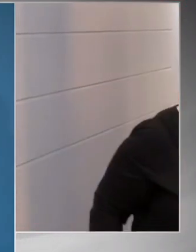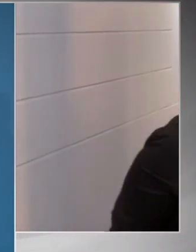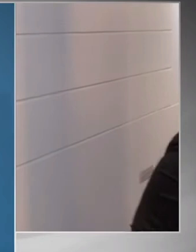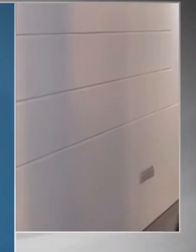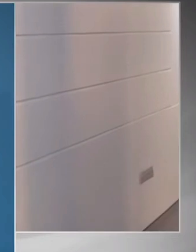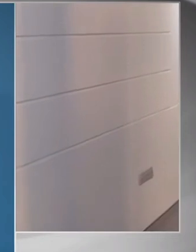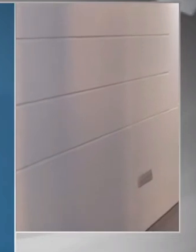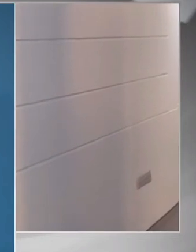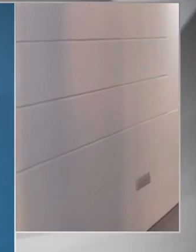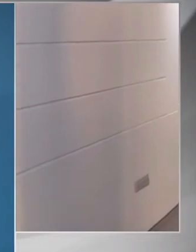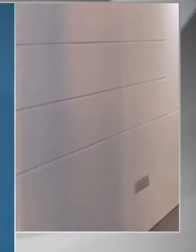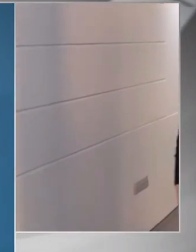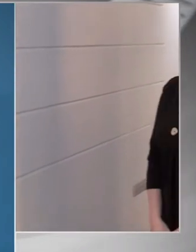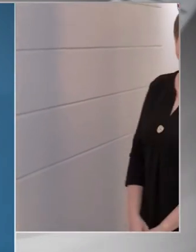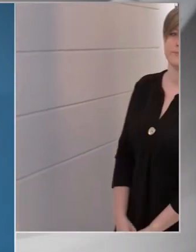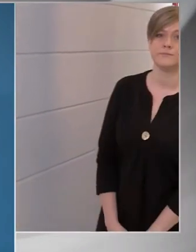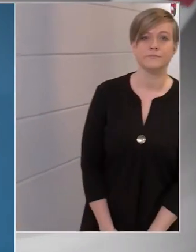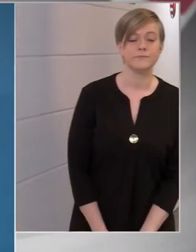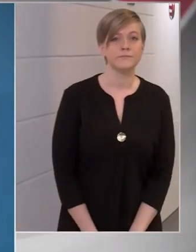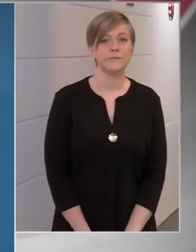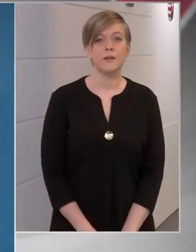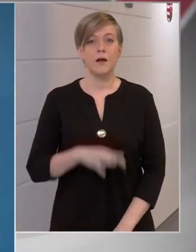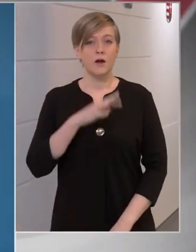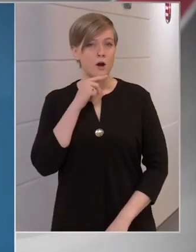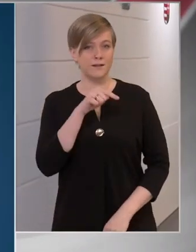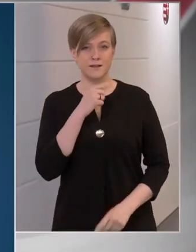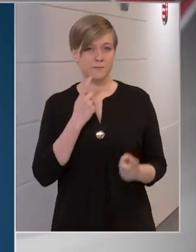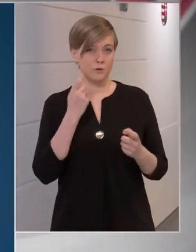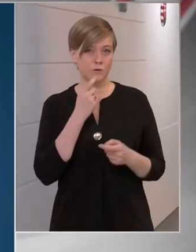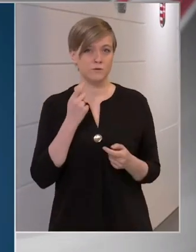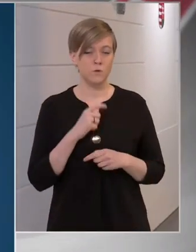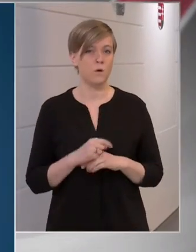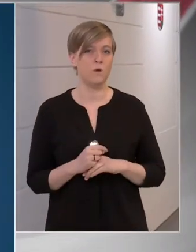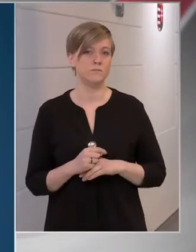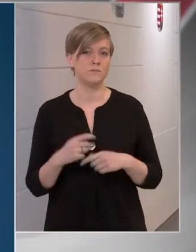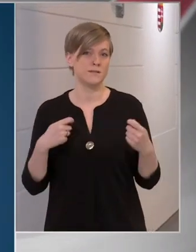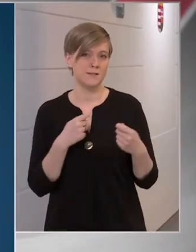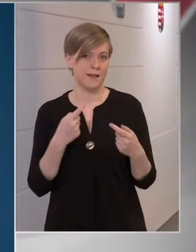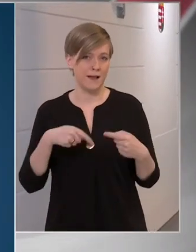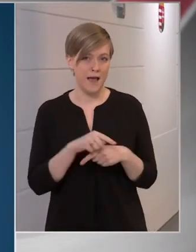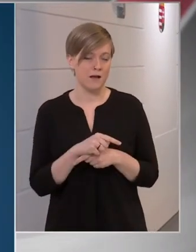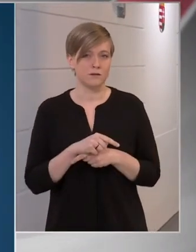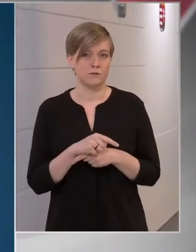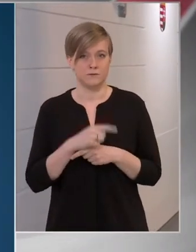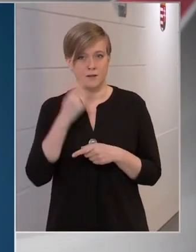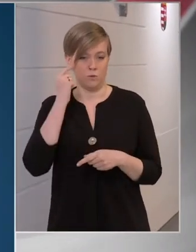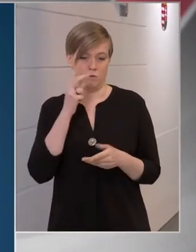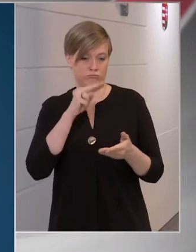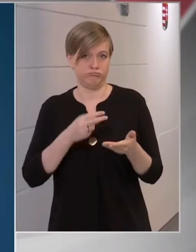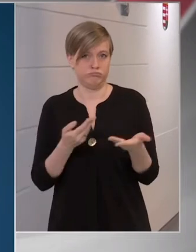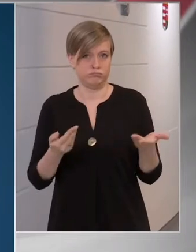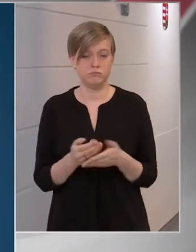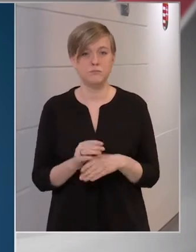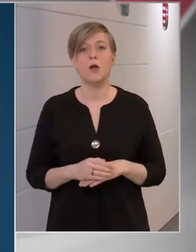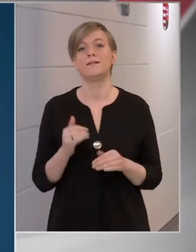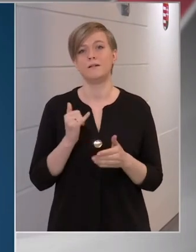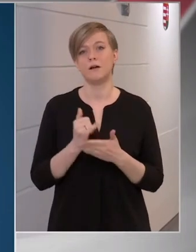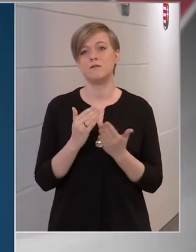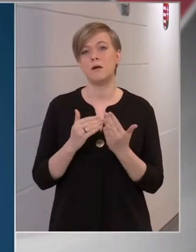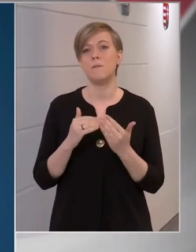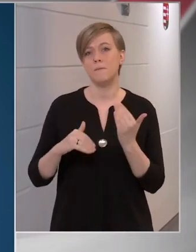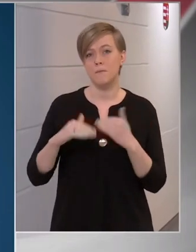Ezenben rajta szerintem gondolom azt, hogy a cigányokon alfabéták lennének, az valószínűleg igaz, hogy magasabb közöttük az